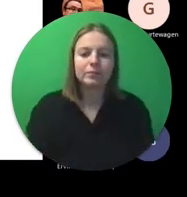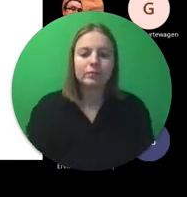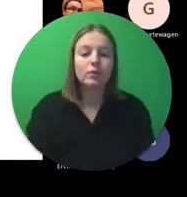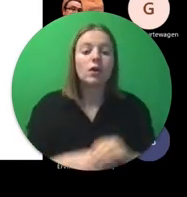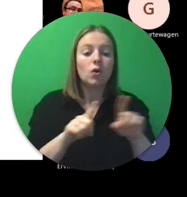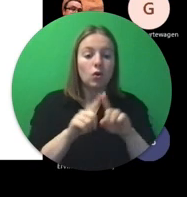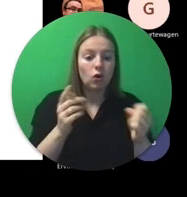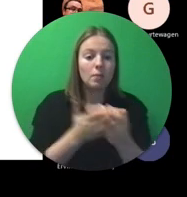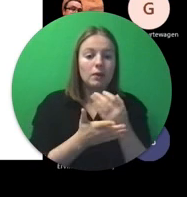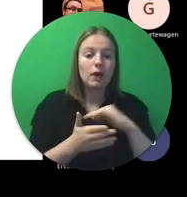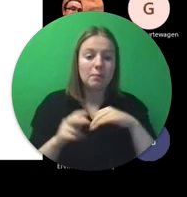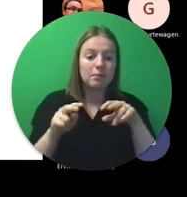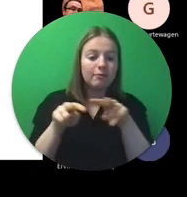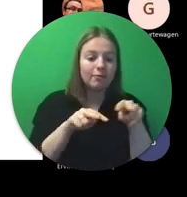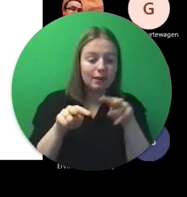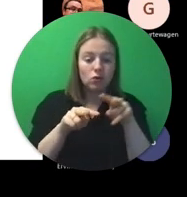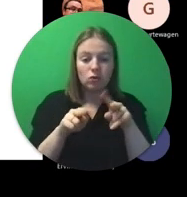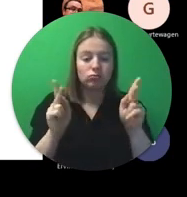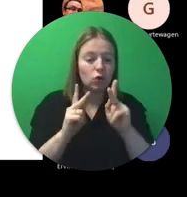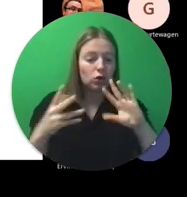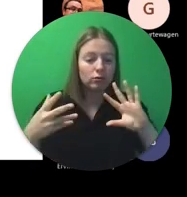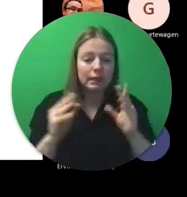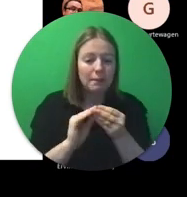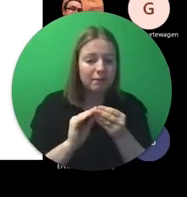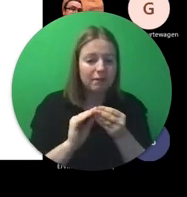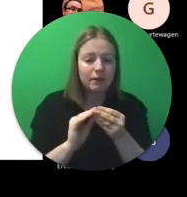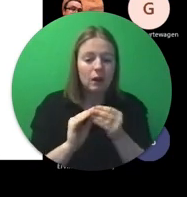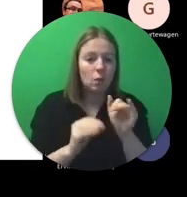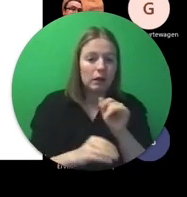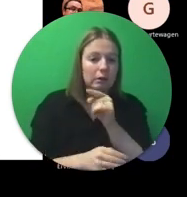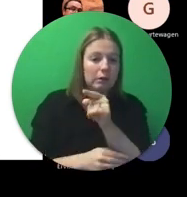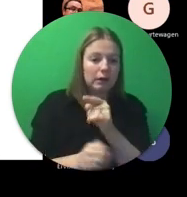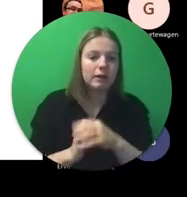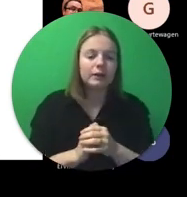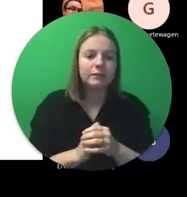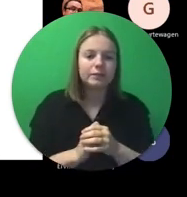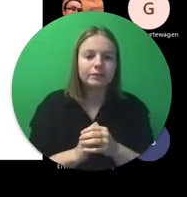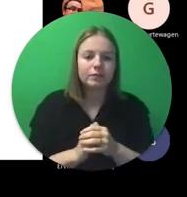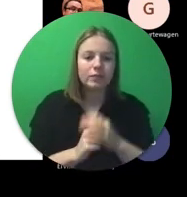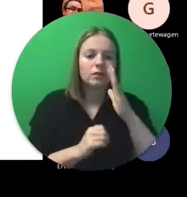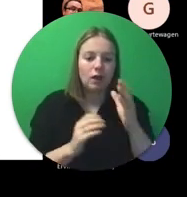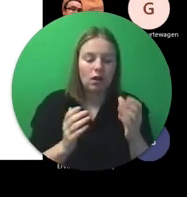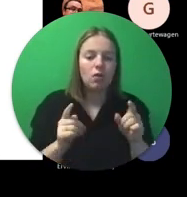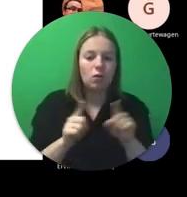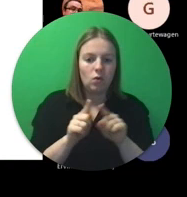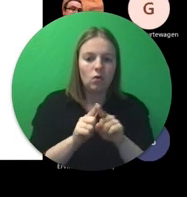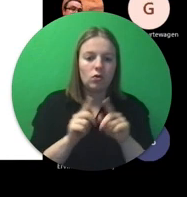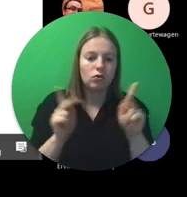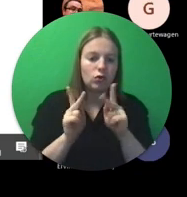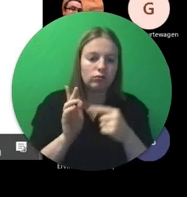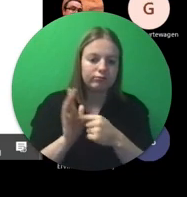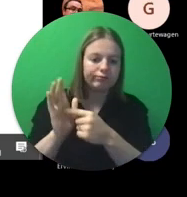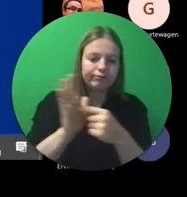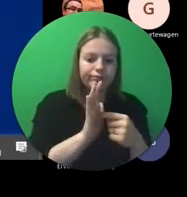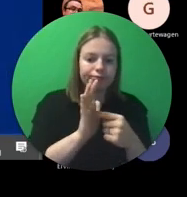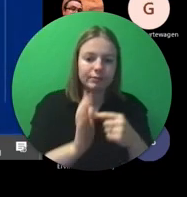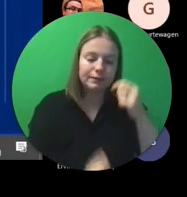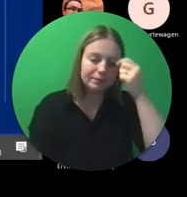Daar is ook weer een filmpje dat het eigenlijk in een notendop heel kort toelicht, dus ik ga jullie dat ook eventjes tonen.